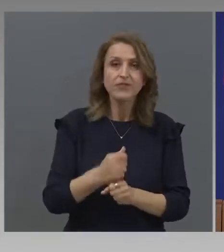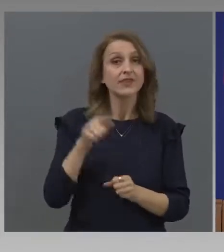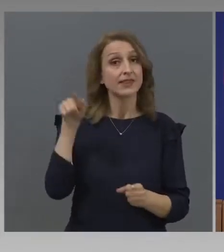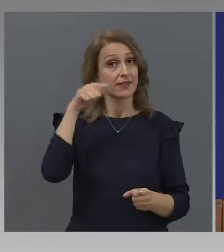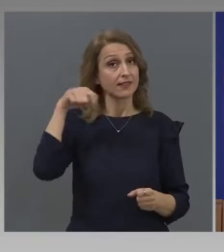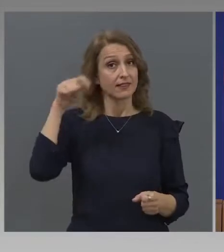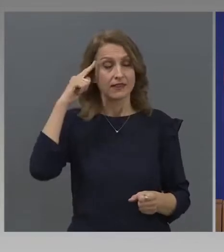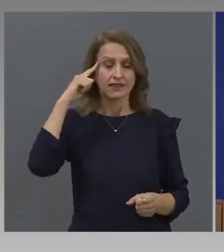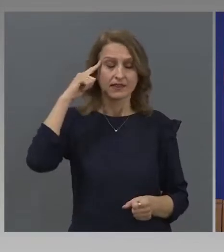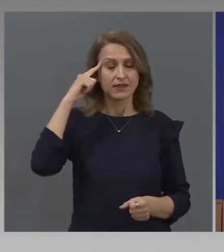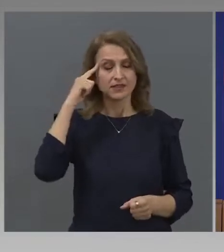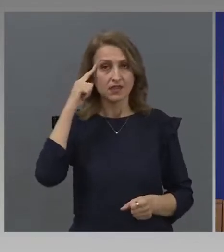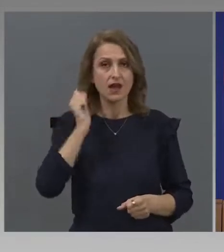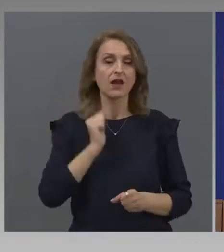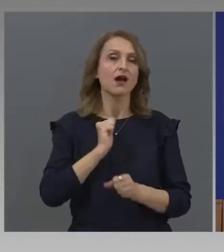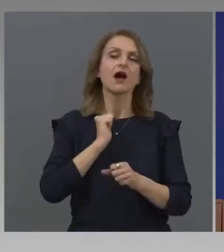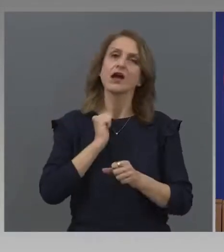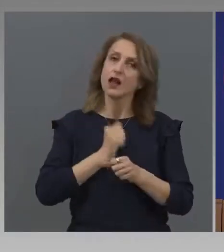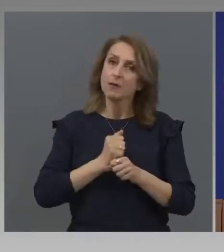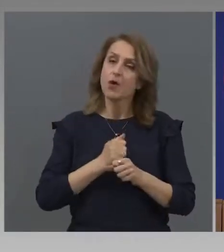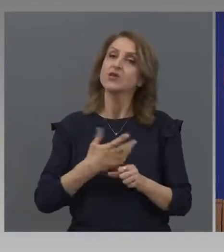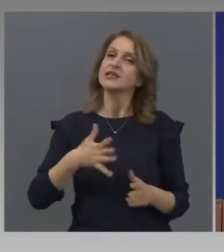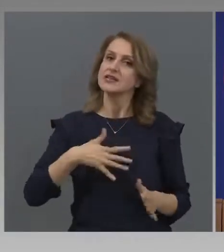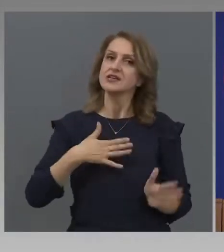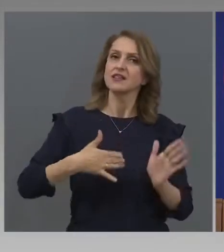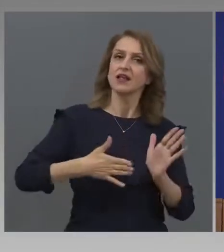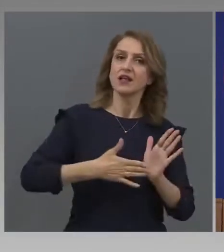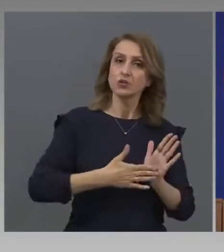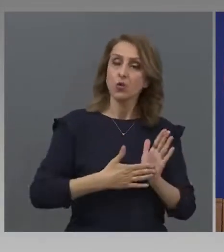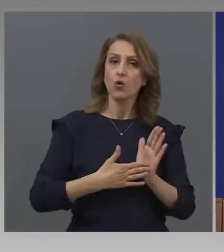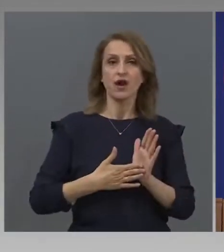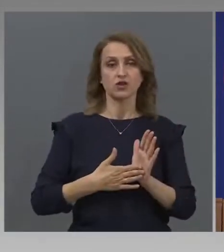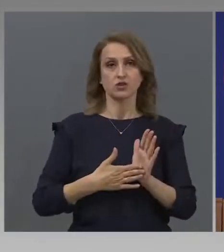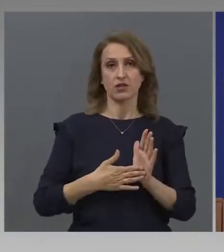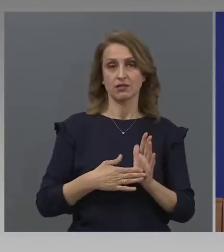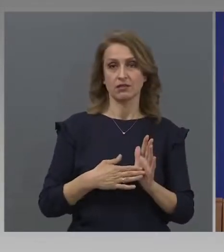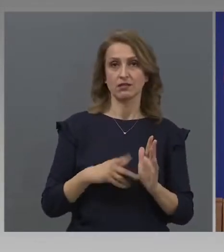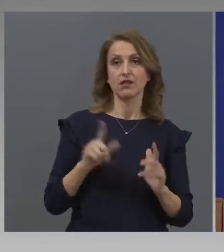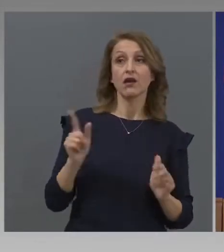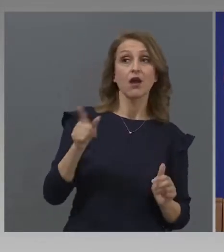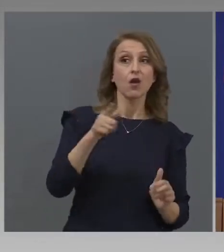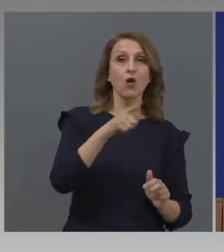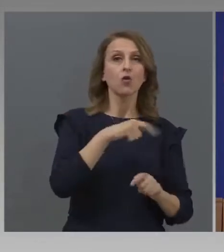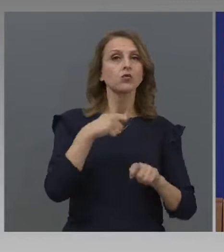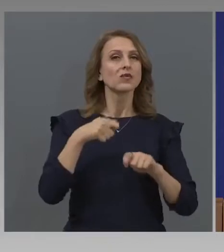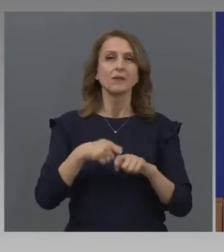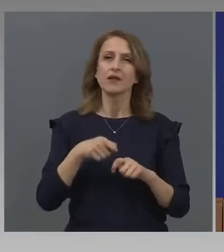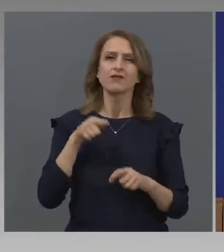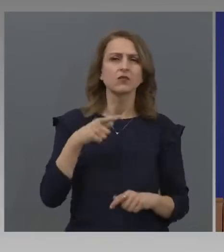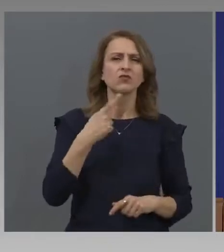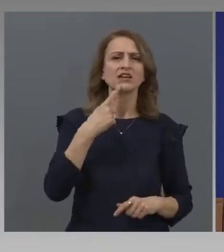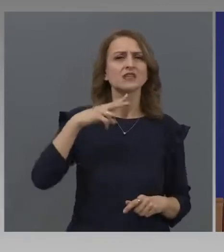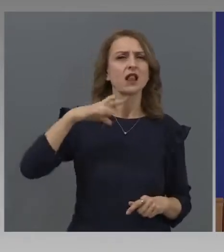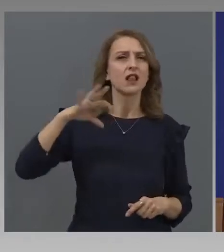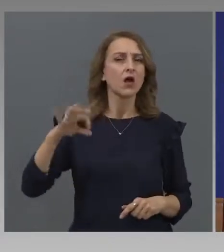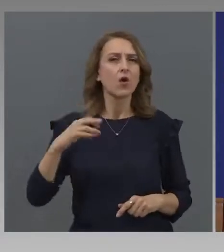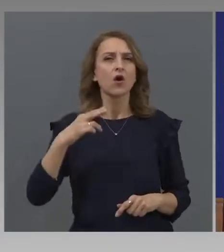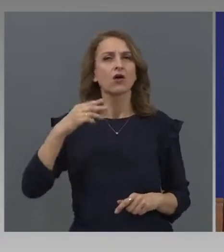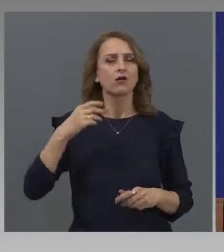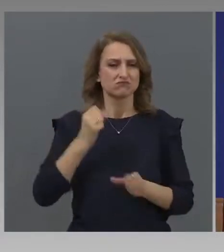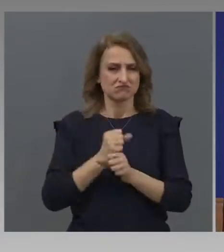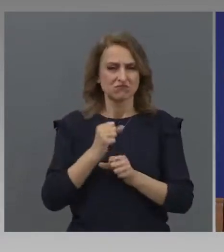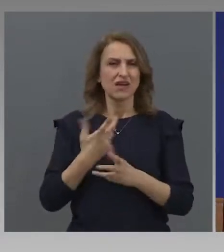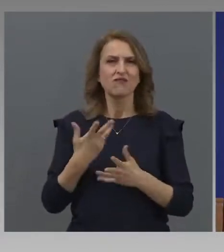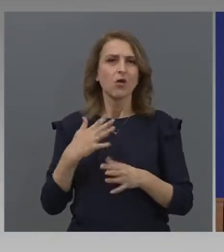знаеха, но работиха, за да докажат, за да може тези, които са направили това зло дело с побоя на